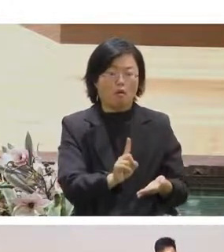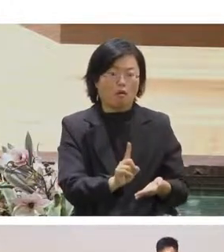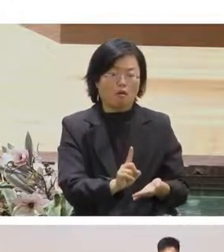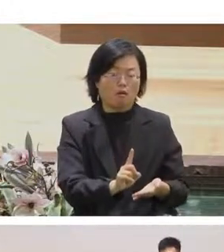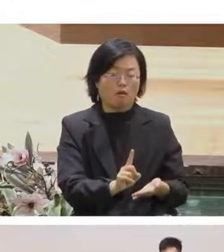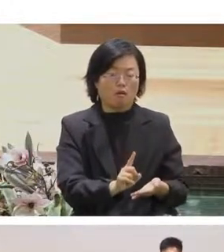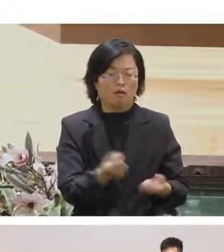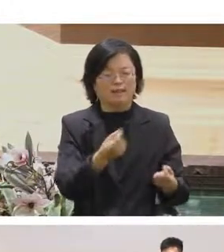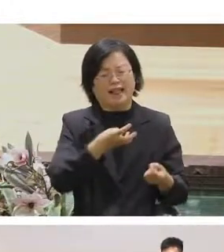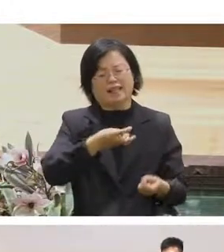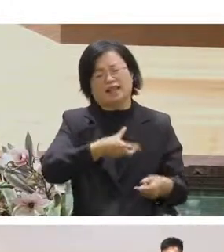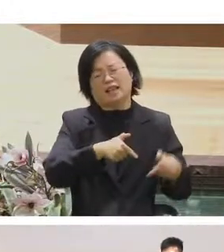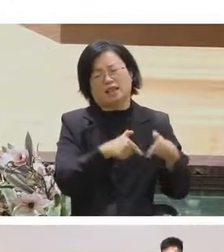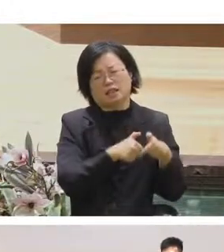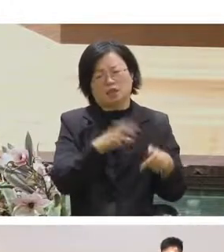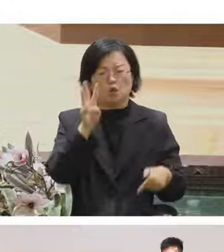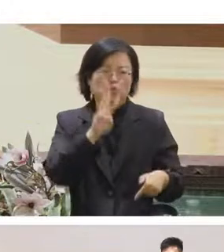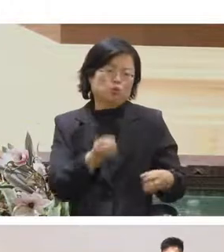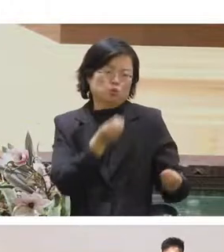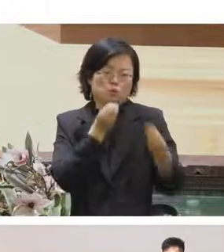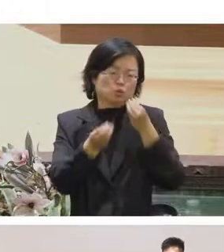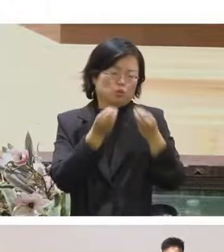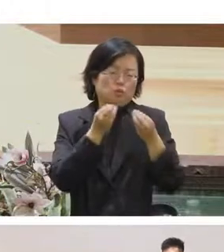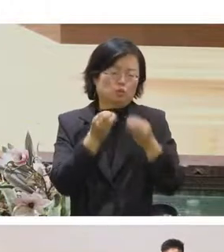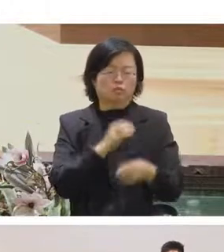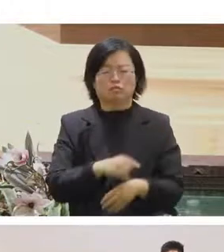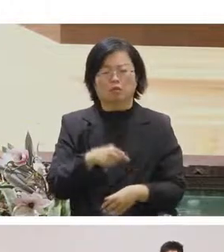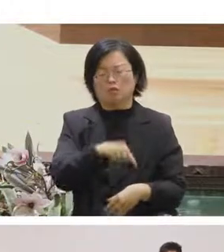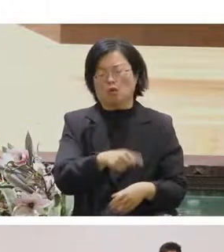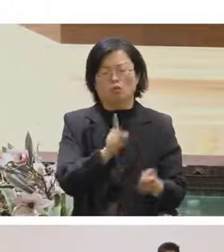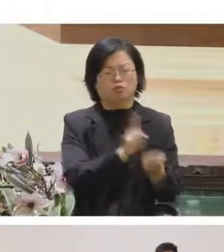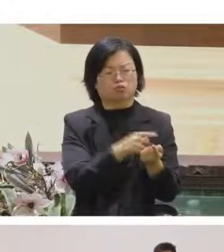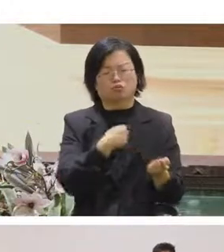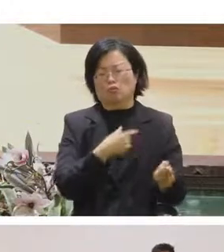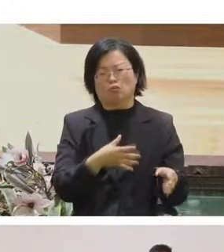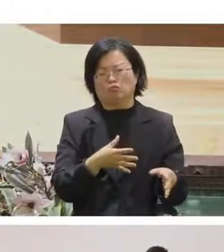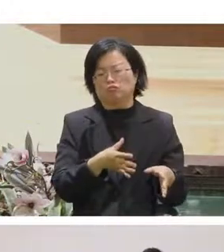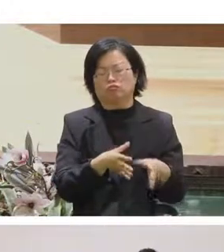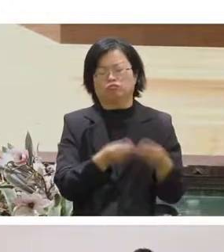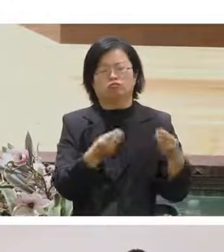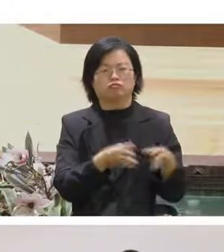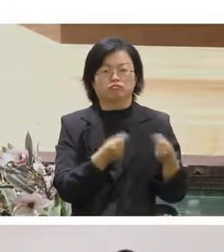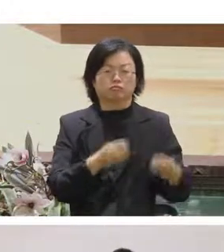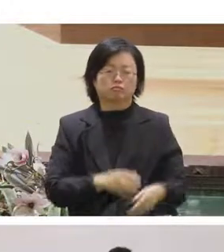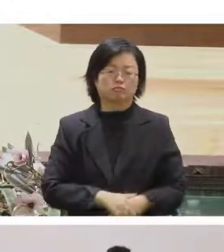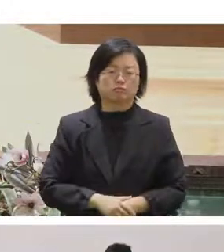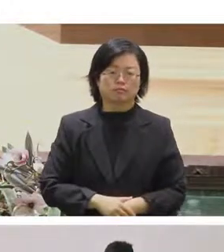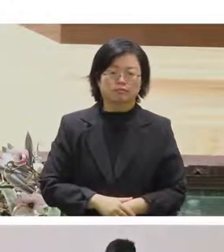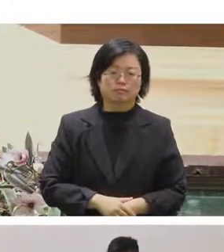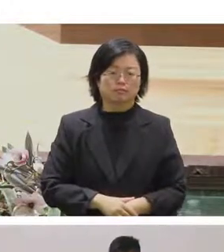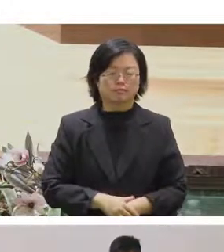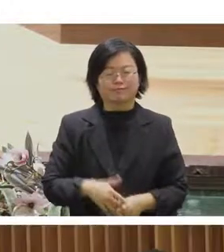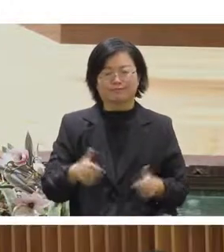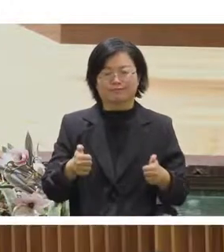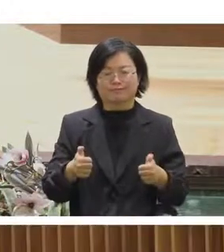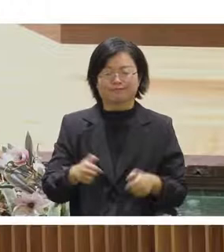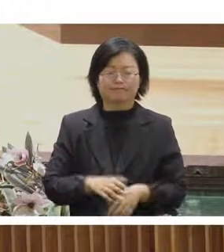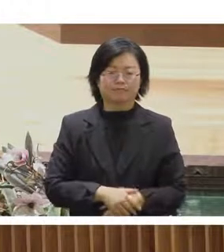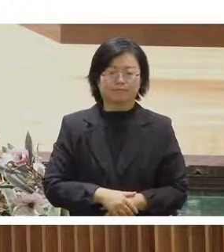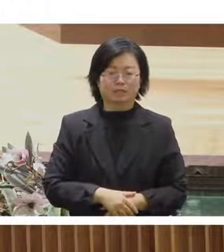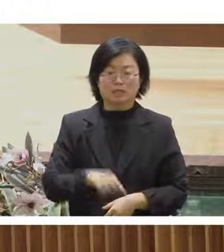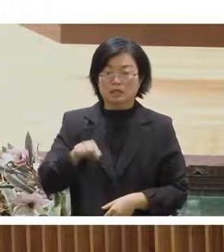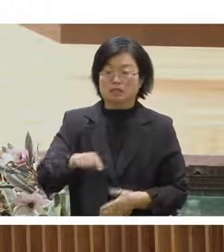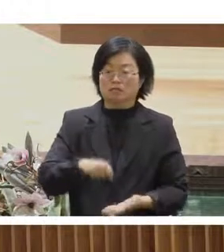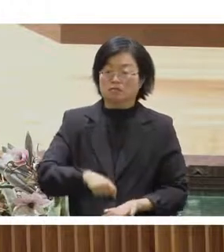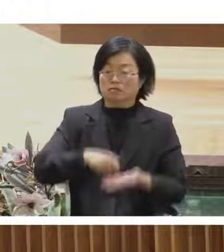不會用到的東西就是點心跟水對不對食對它會提供一些食物OKOK超級謝謝謝謝謝謝你OK所以這個是提